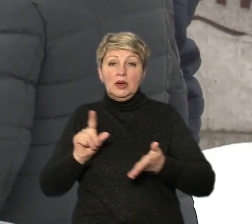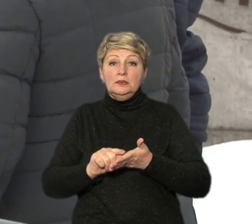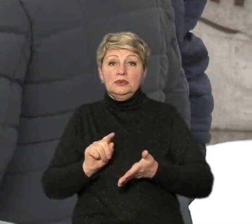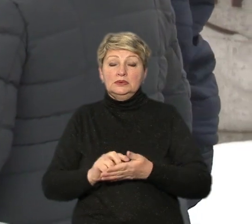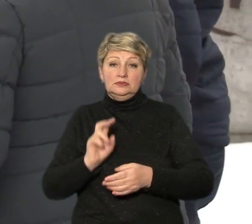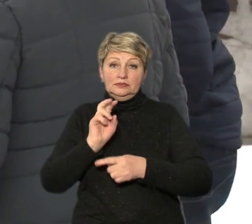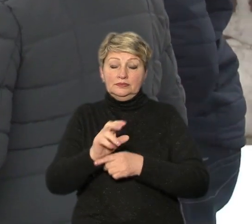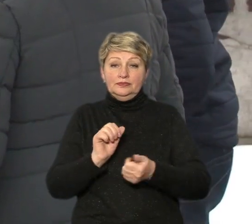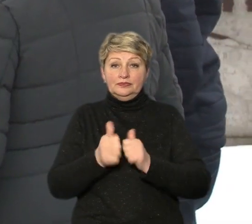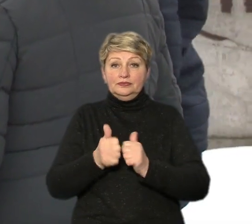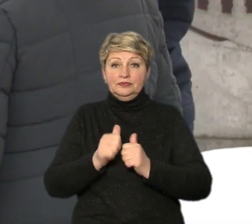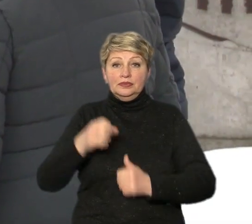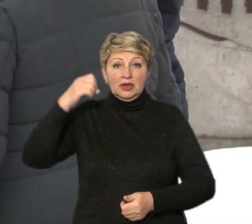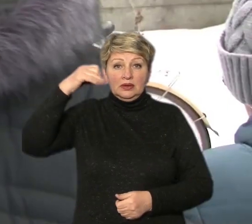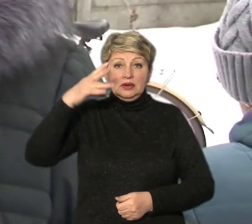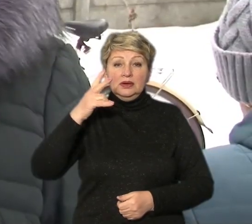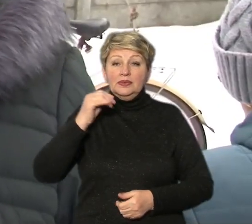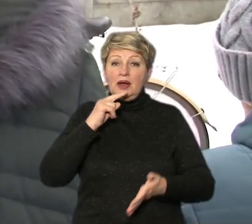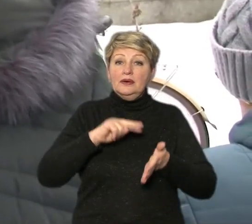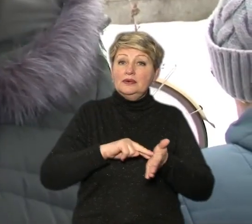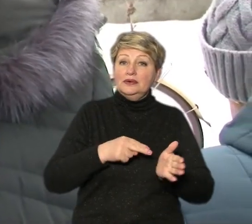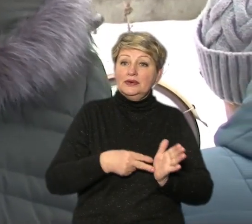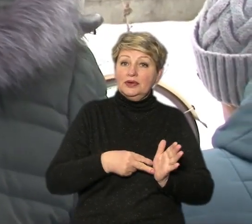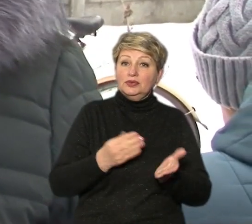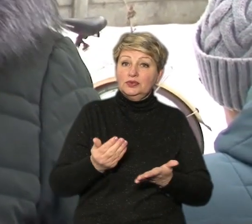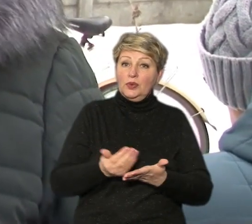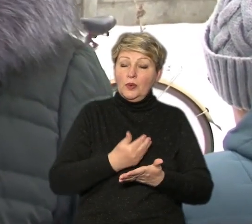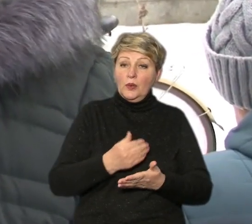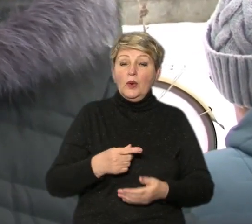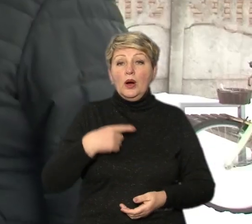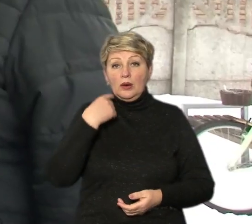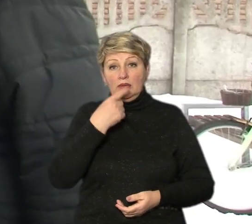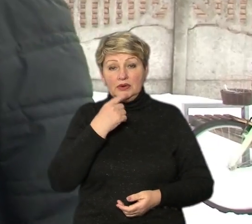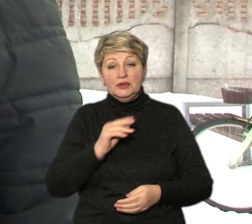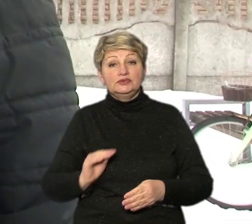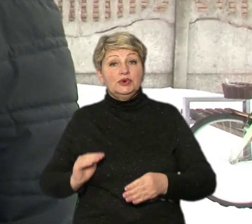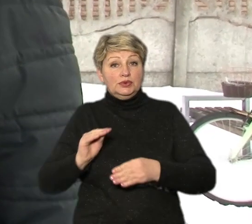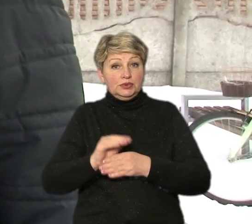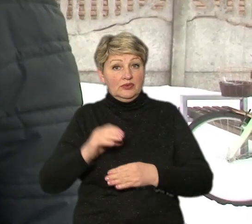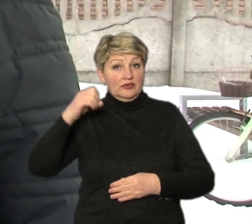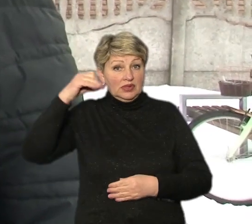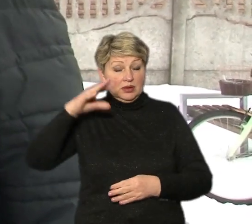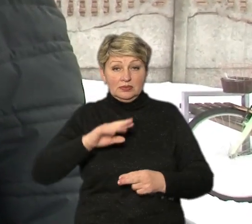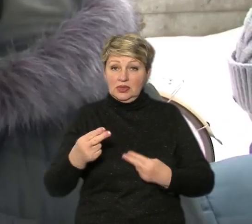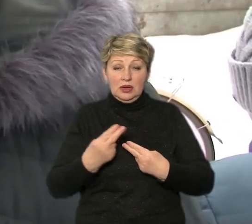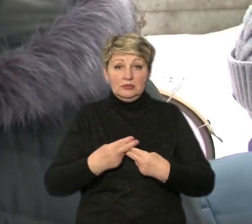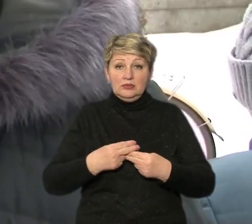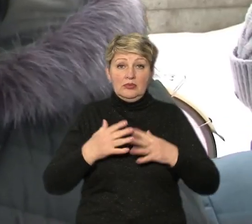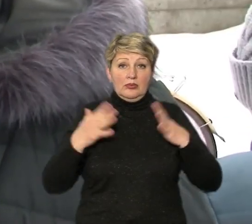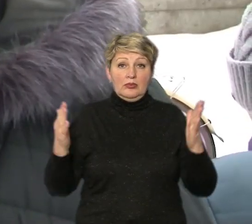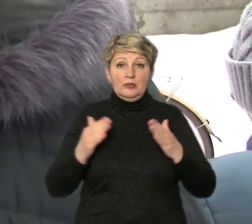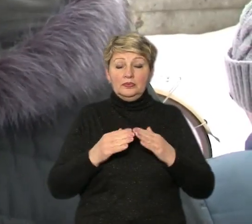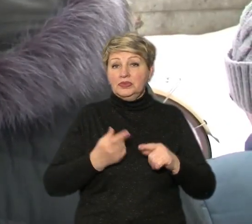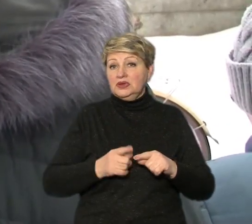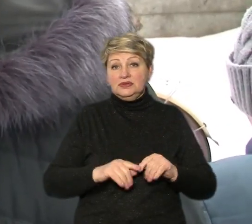обміняти лампи розжарювання на енергоощадні. Пані Любов розповідає, додаткові лампи не завадять у великому будинку. Це ж не